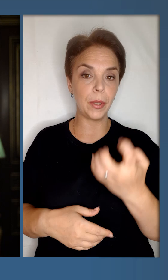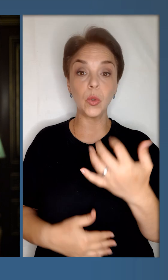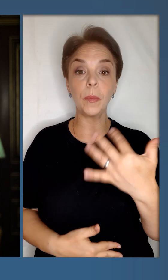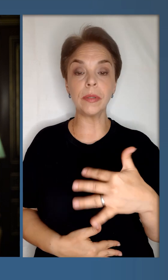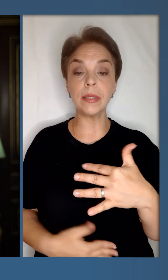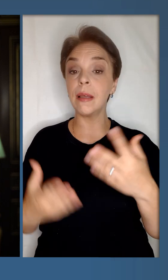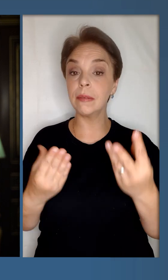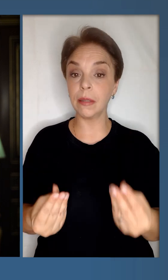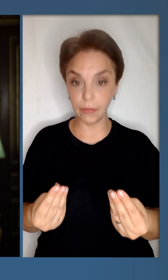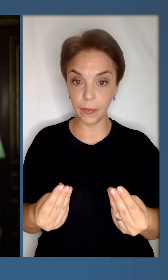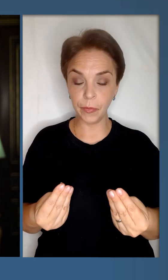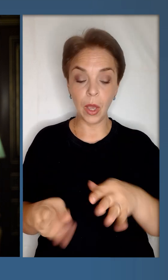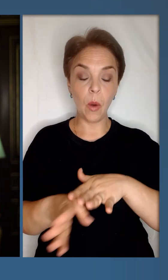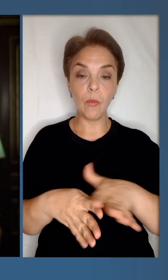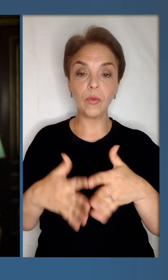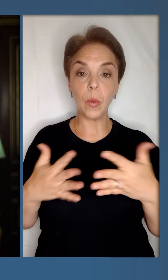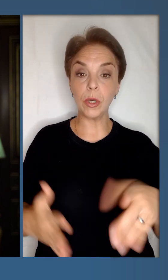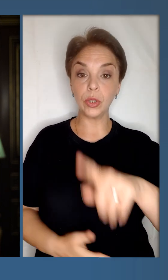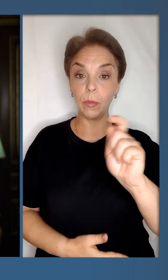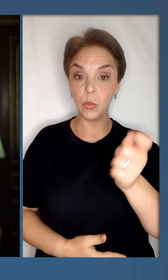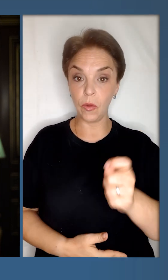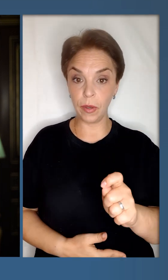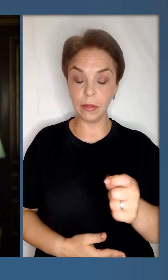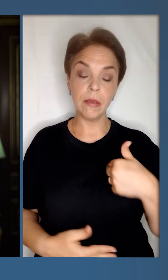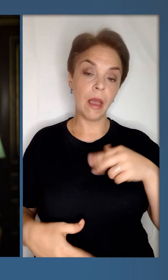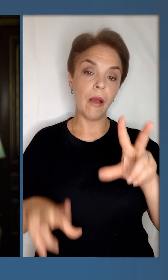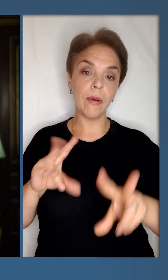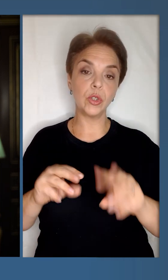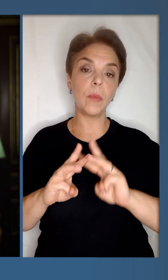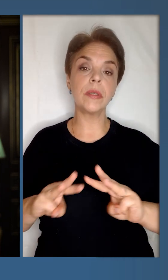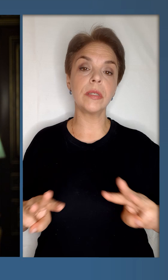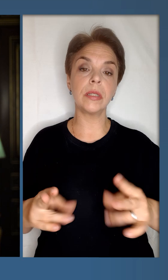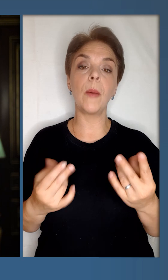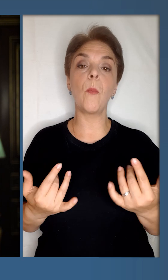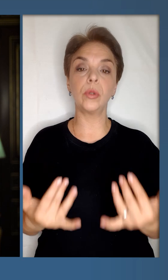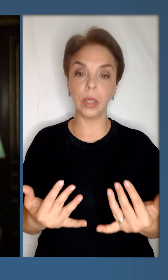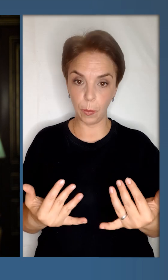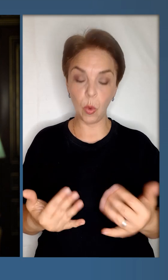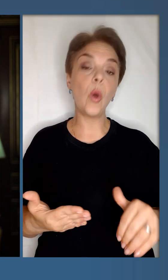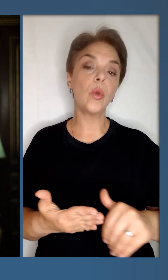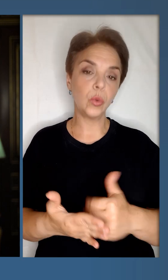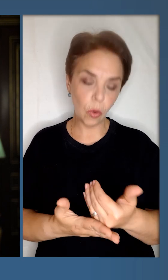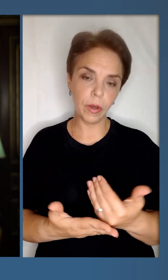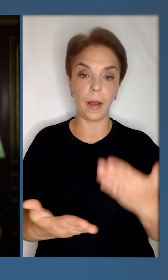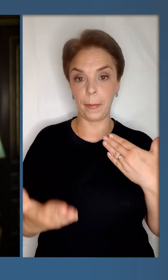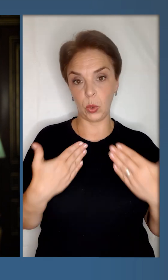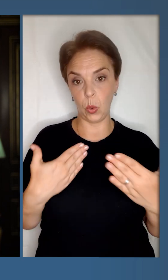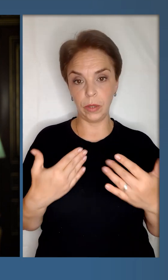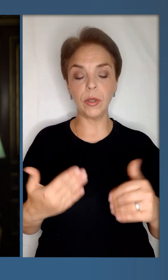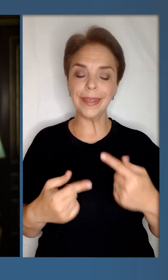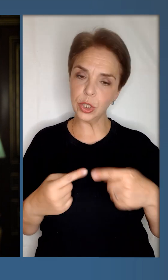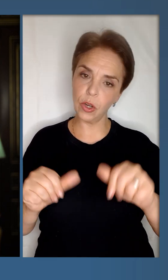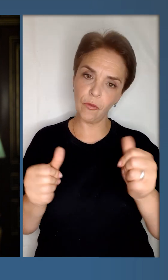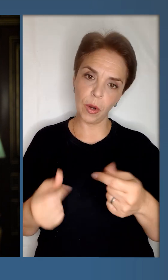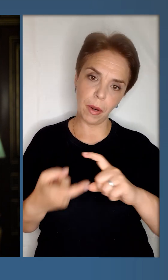більш ніж 550 днів повномасштабної війни. Я вважаю, що міністерство потребує нових підходів